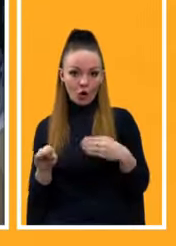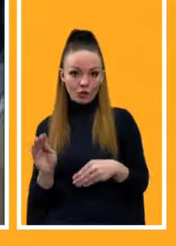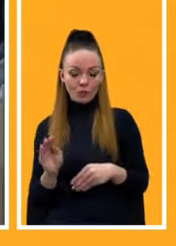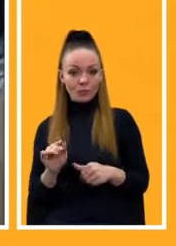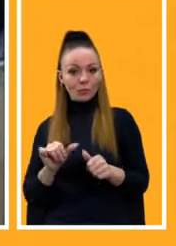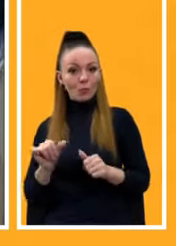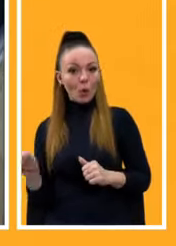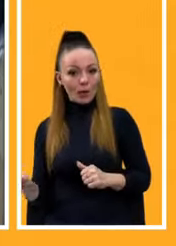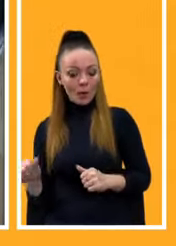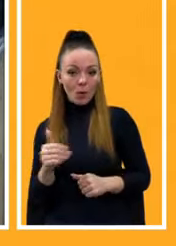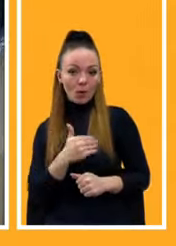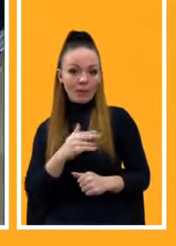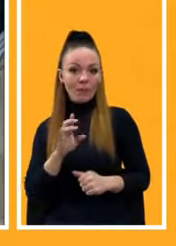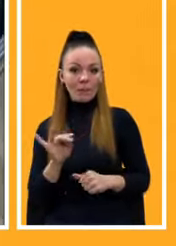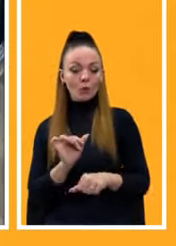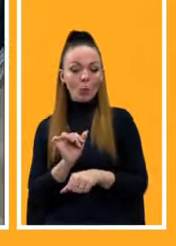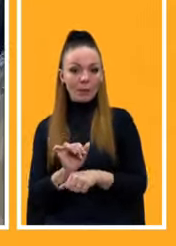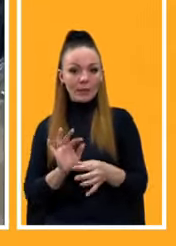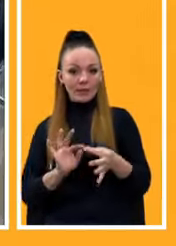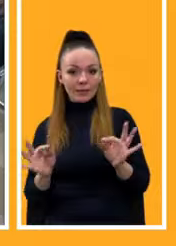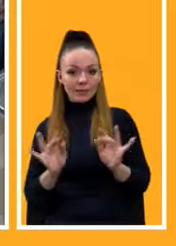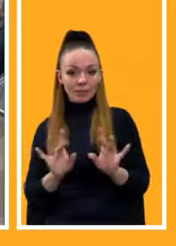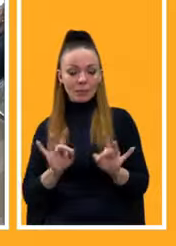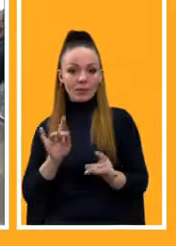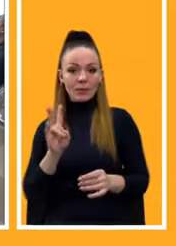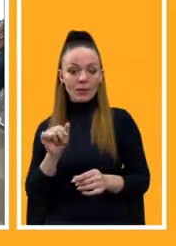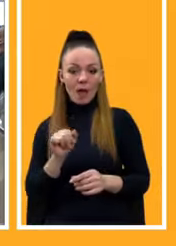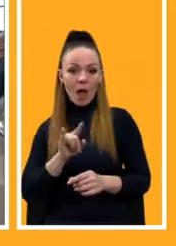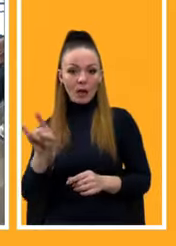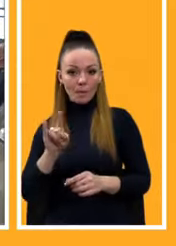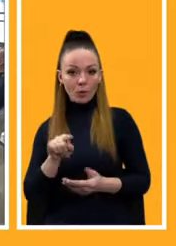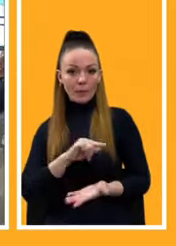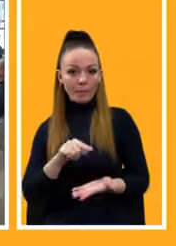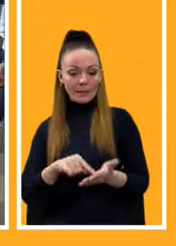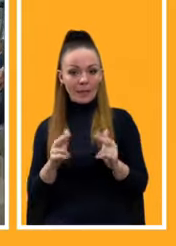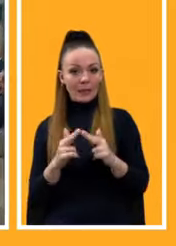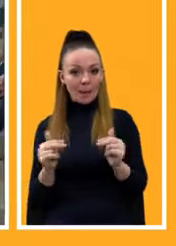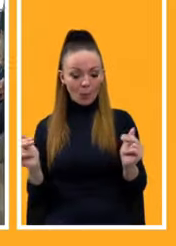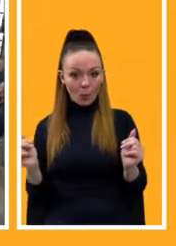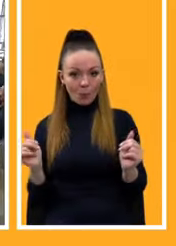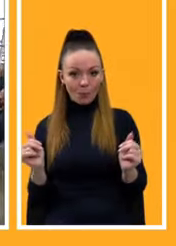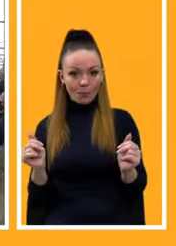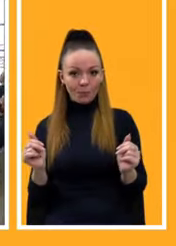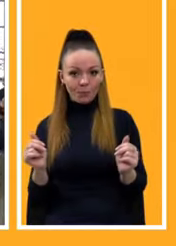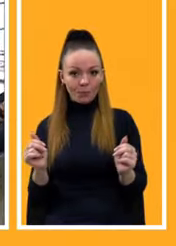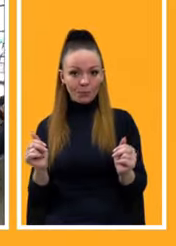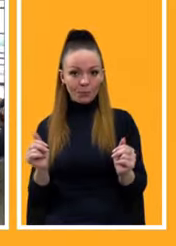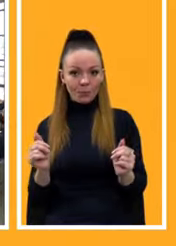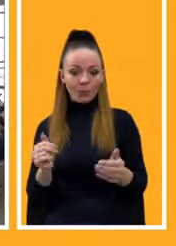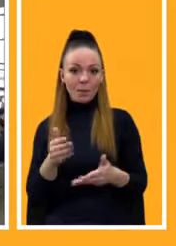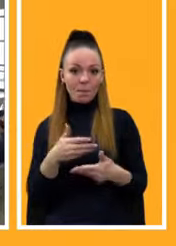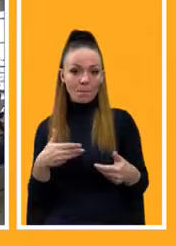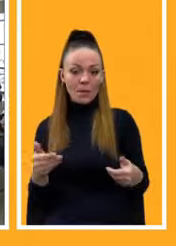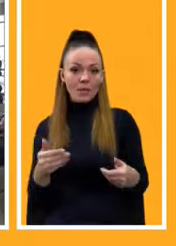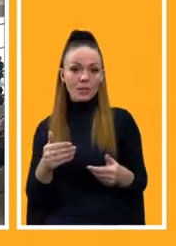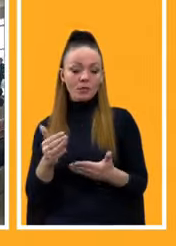Окремо, хотів би зупинитися на аеропорті в місті Дніпро. Якщо можна, наступний слайд. Ми, зрештою, все